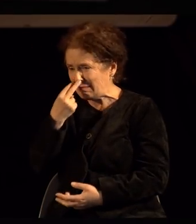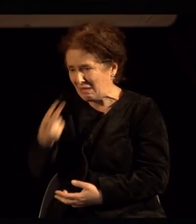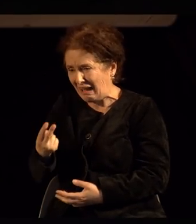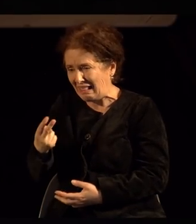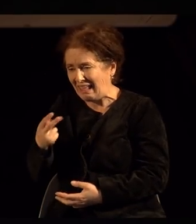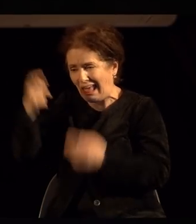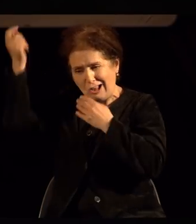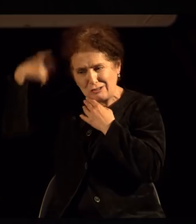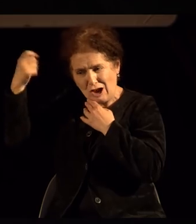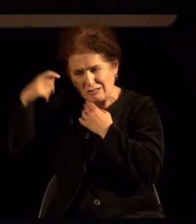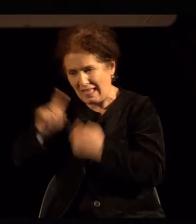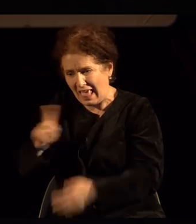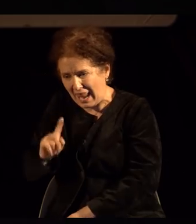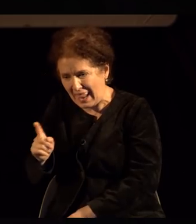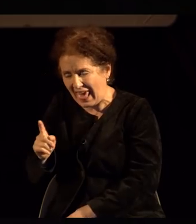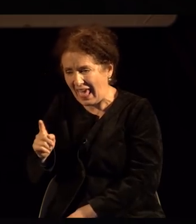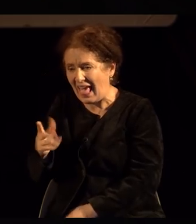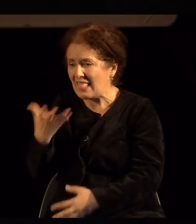изчешла неко шо треба